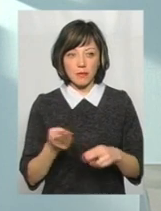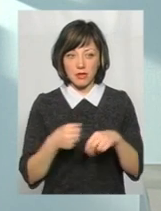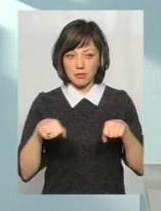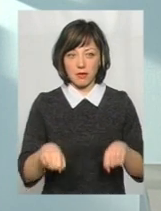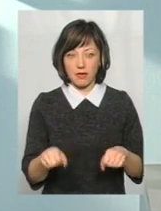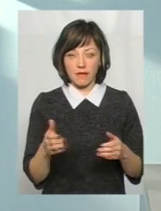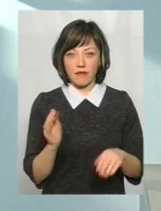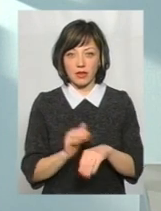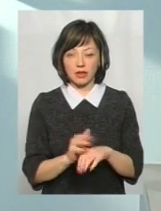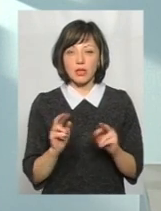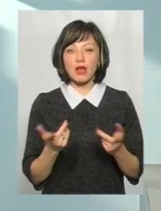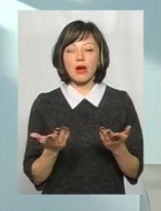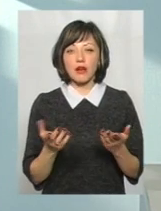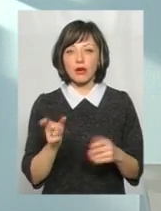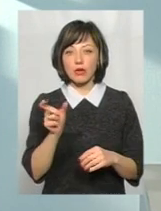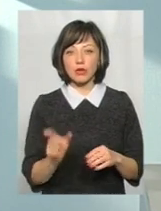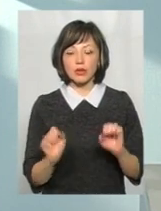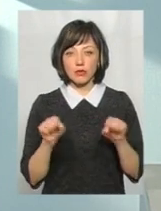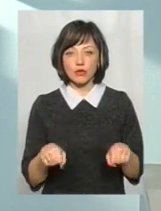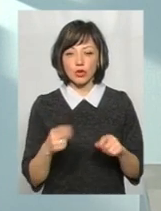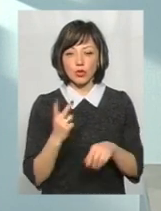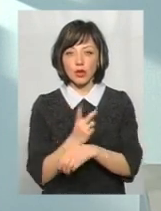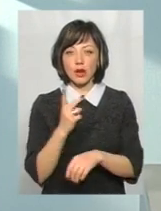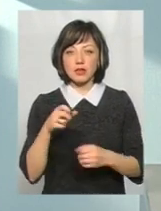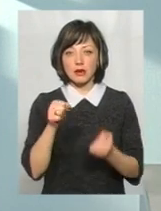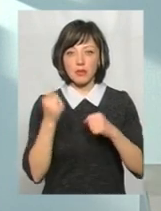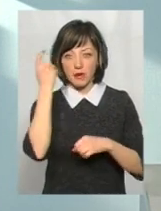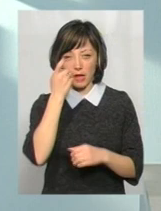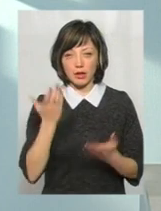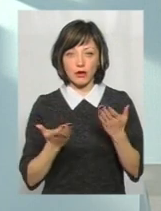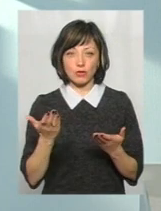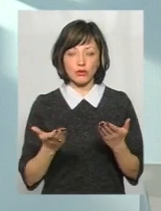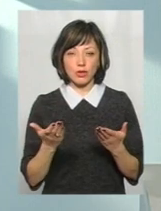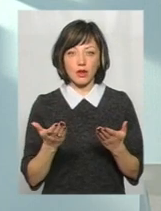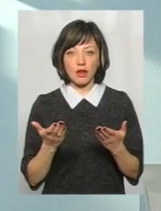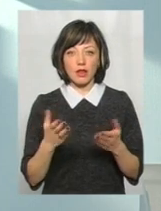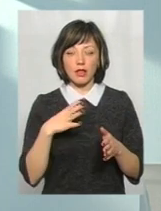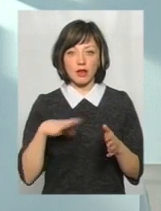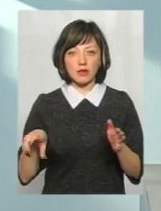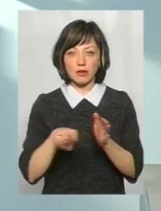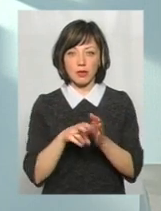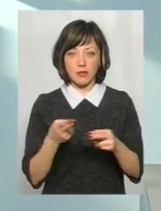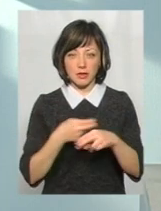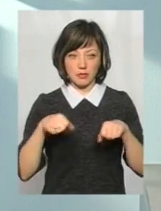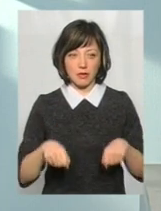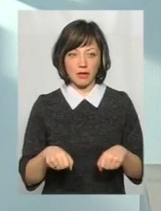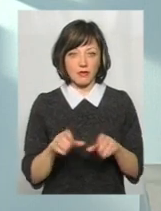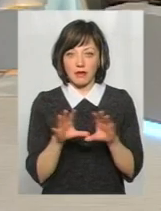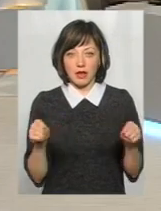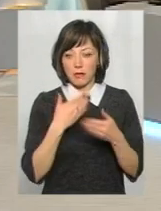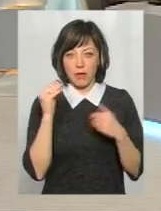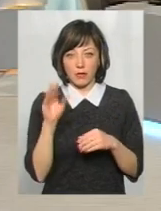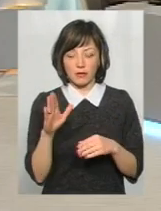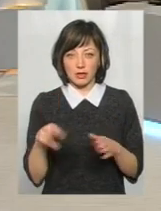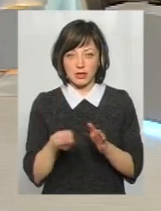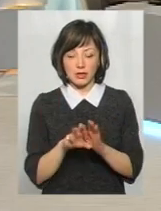їде. Ну, фактично, як особа може їхати другий раз за кермом п'яна, якщо вона б не сідала за кермо без прав? Все, в неї нема права, вона не